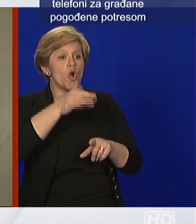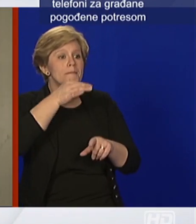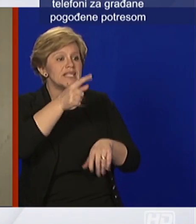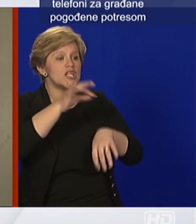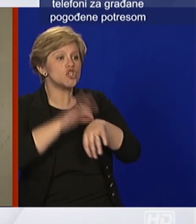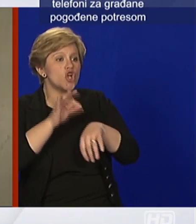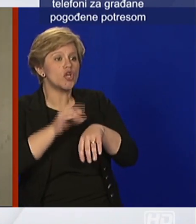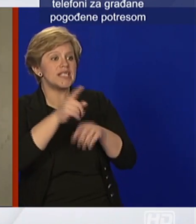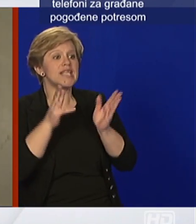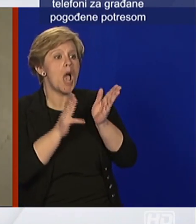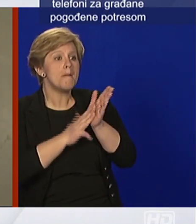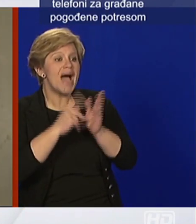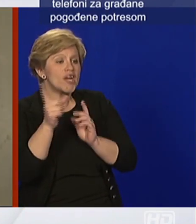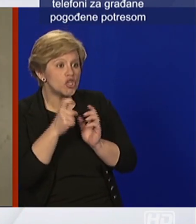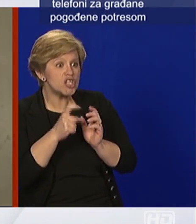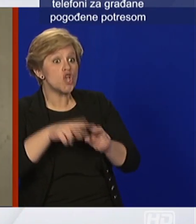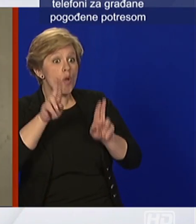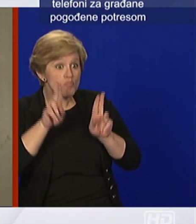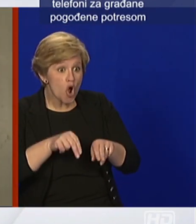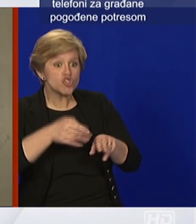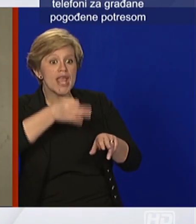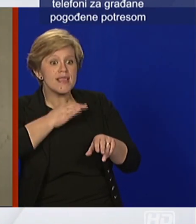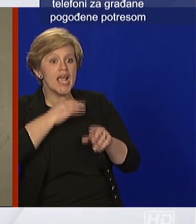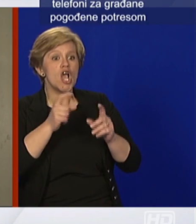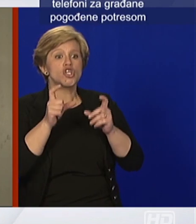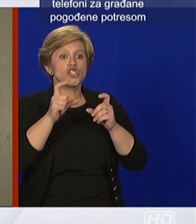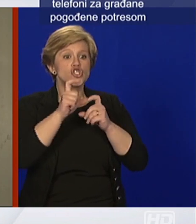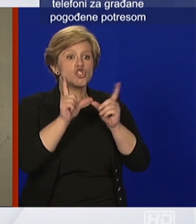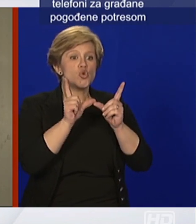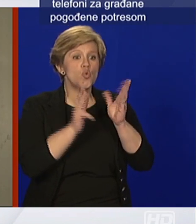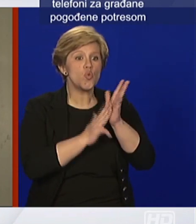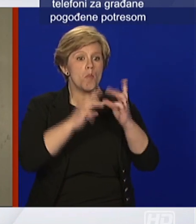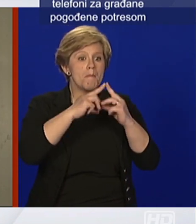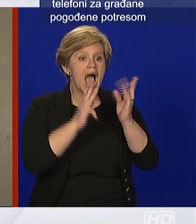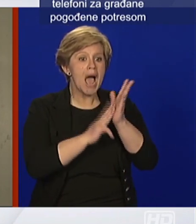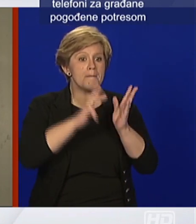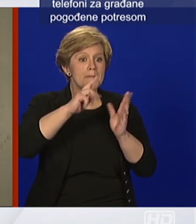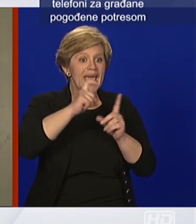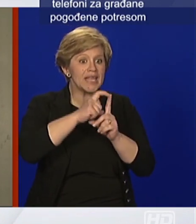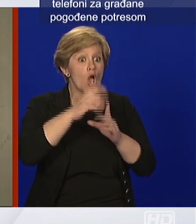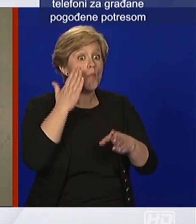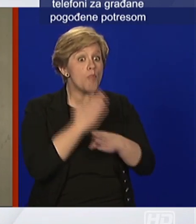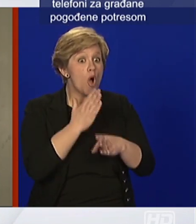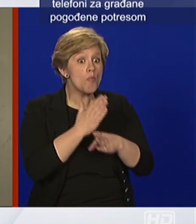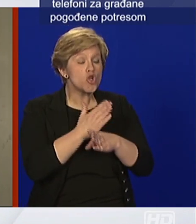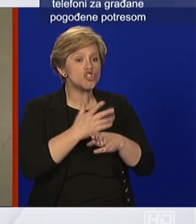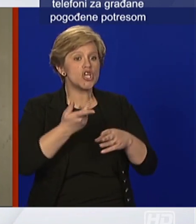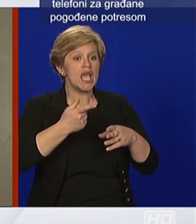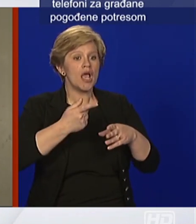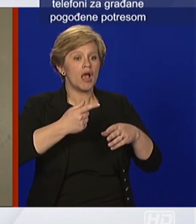li suma med pomoći u suzbijanju koronavirusa kao što evo čujemo neki drde. Pao.